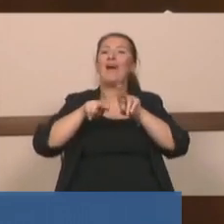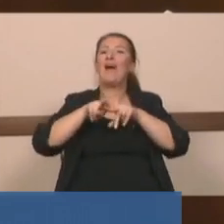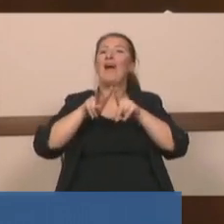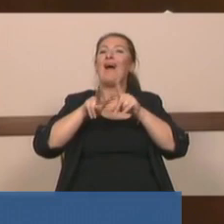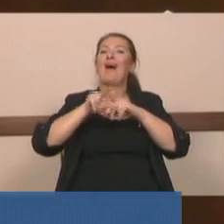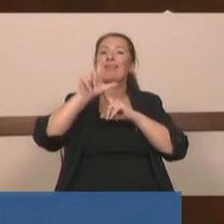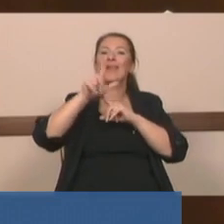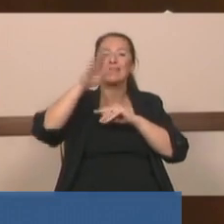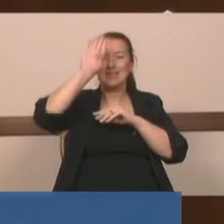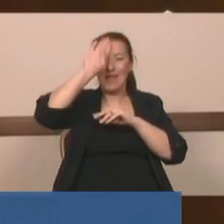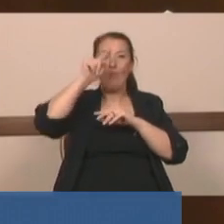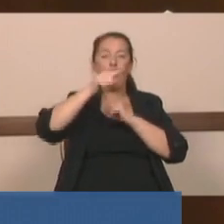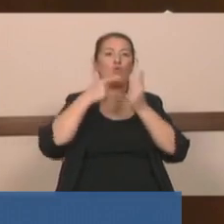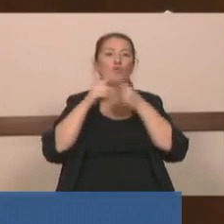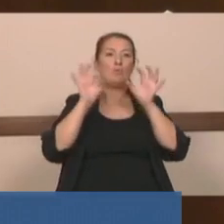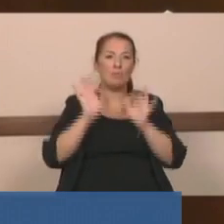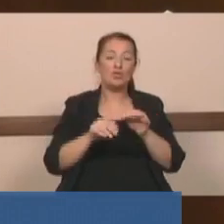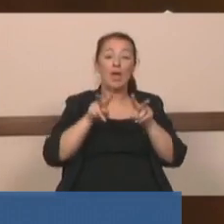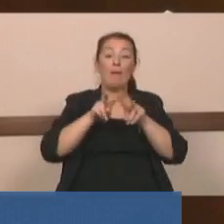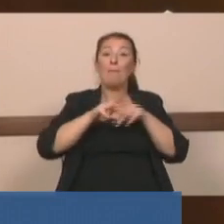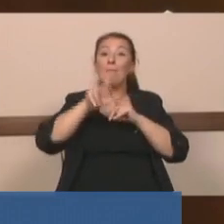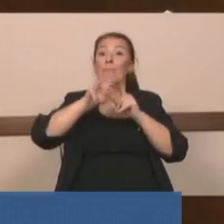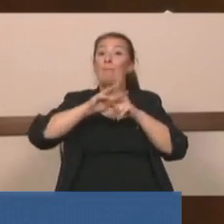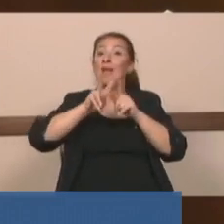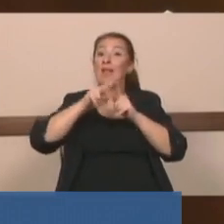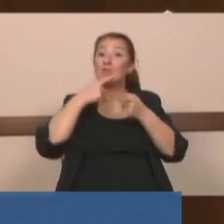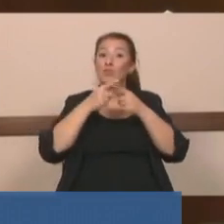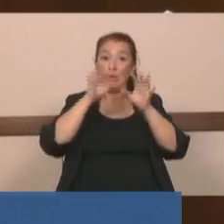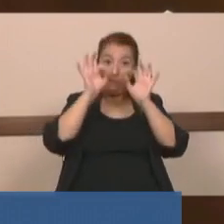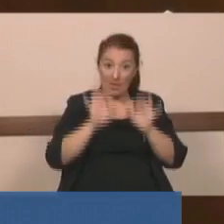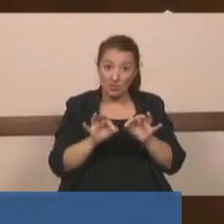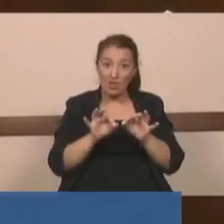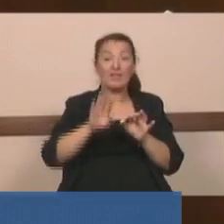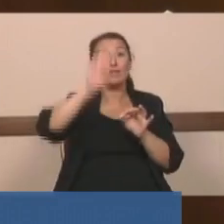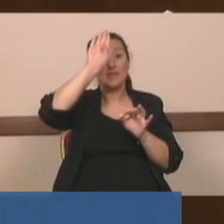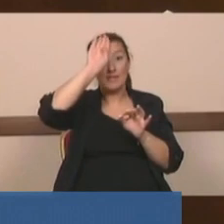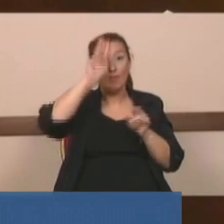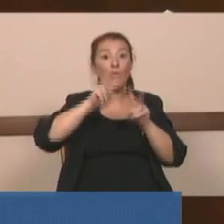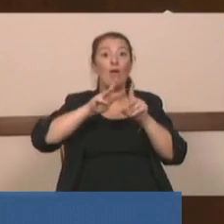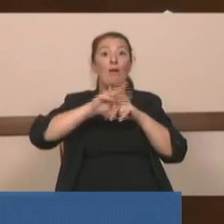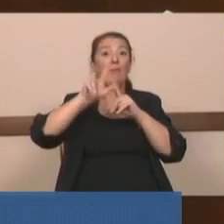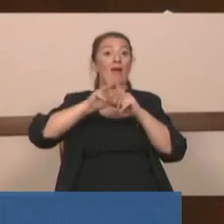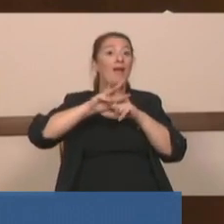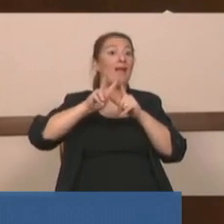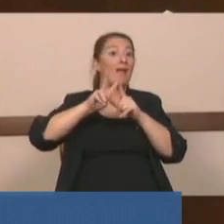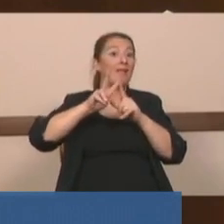Melen'i gündeme getirirken, İstanbullu Melen'i gündeme getirirken,